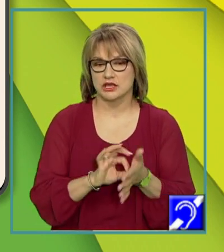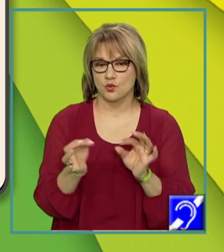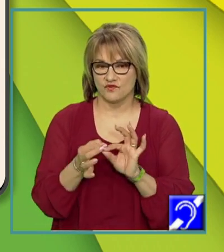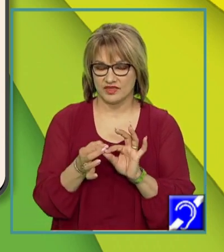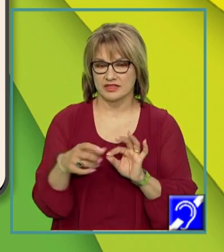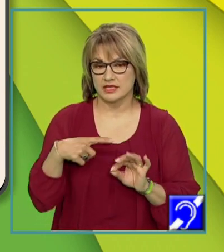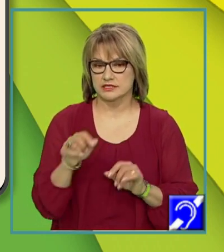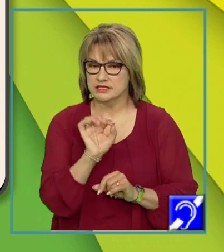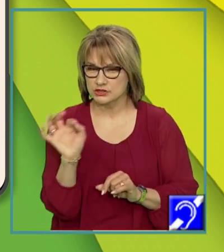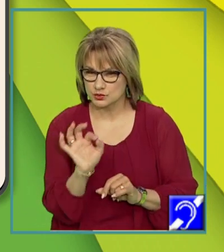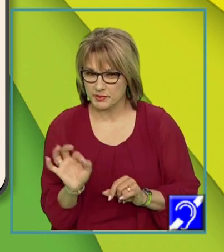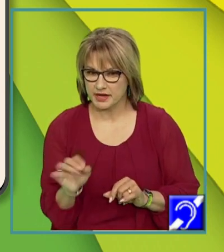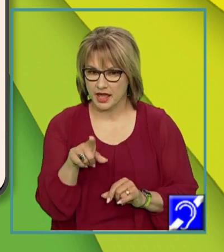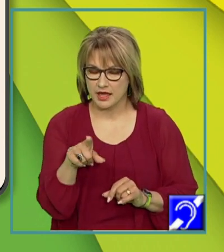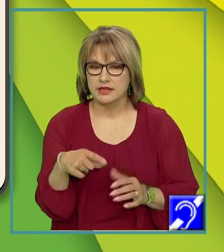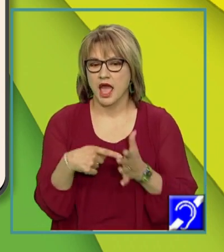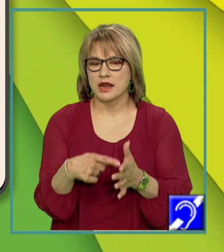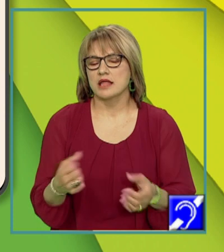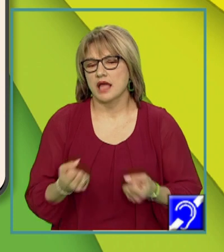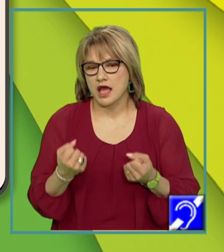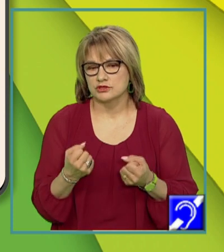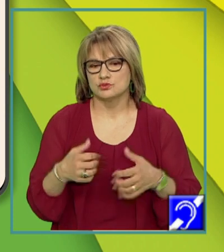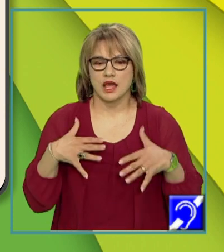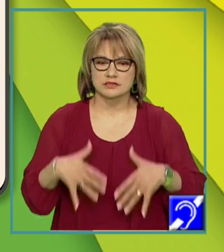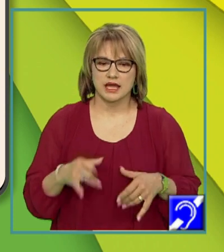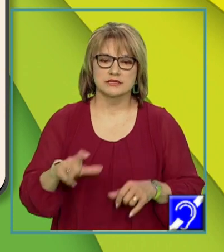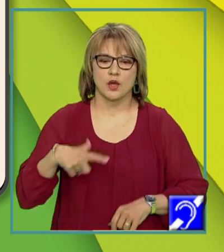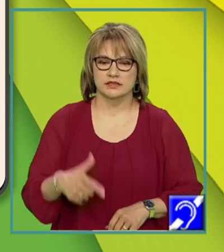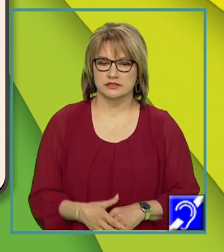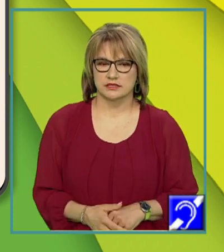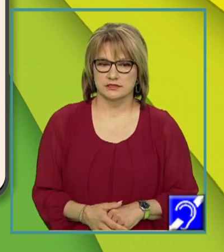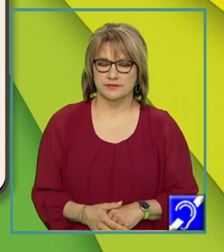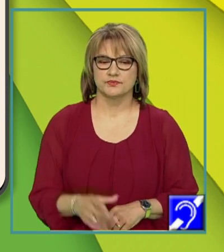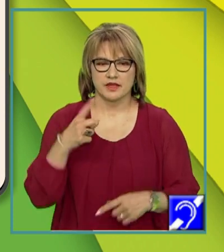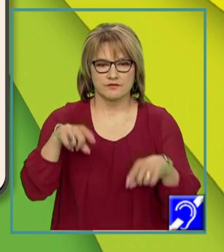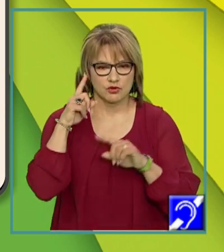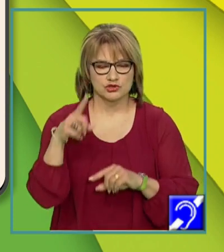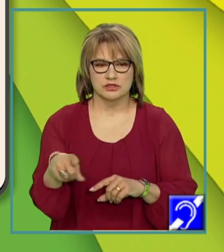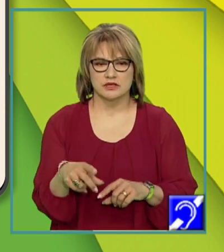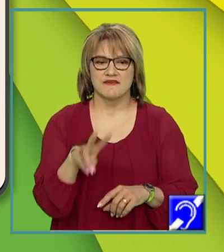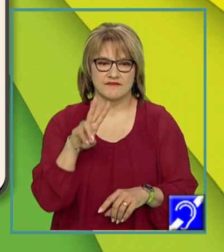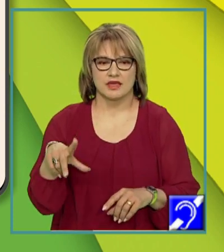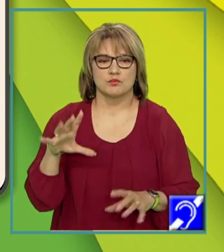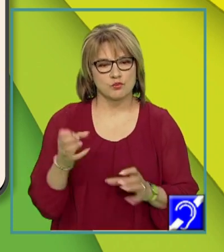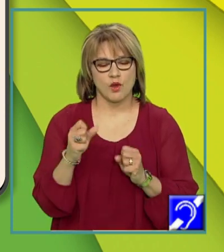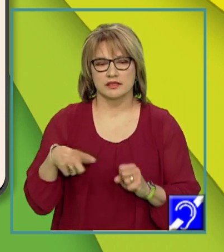exprimă acțiunea, starea sau existența. De asemenea, după cum știm, verbul poate fi